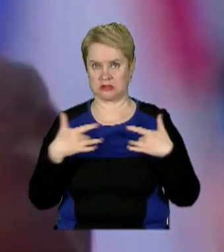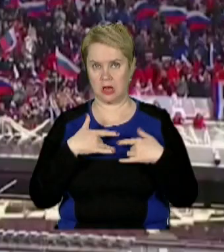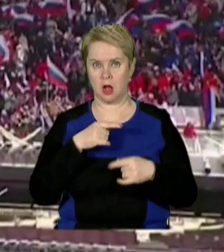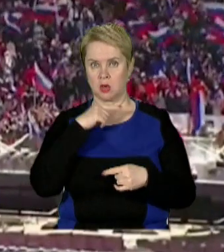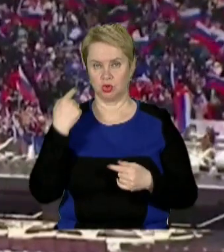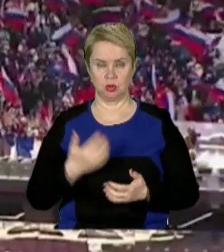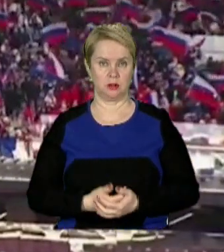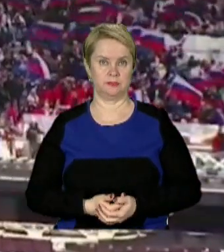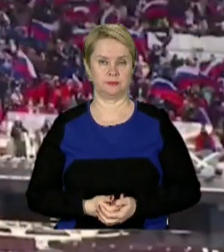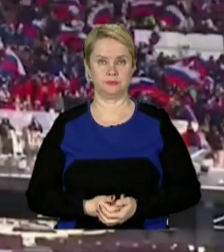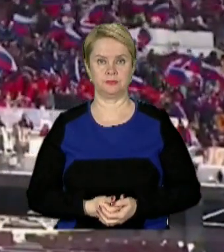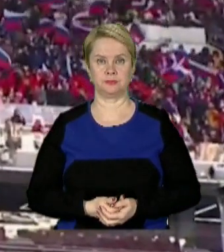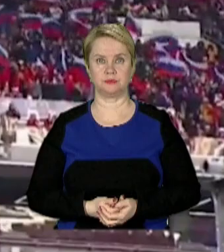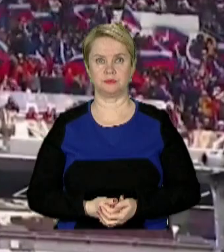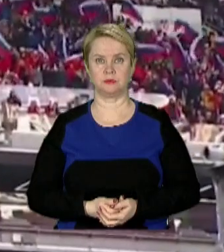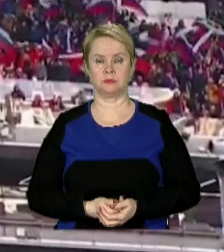рашистів.